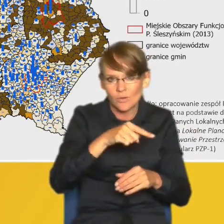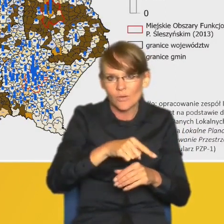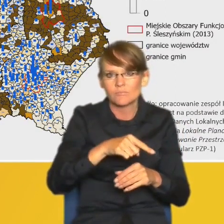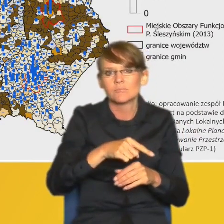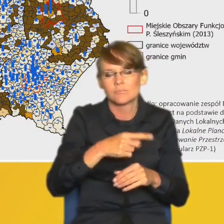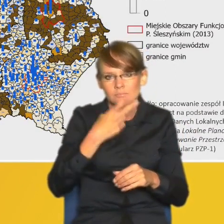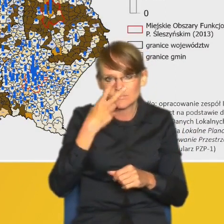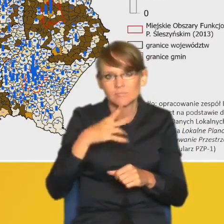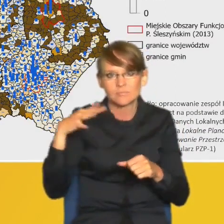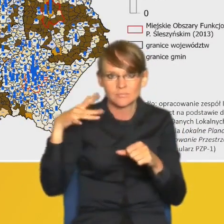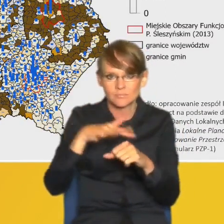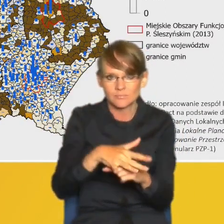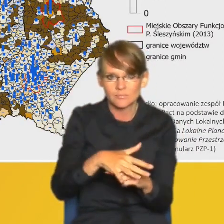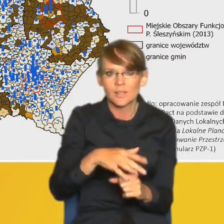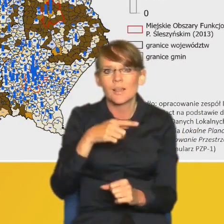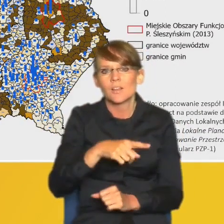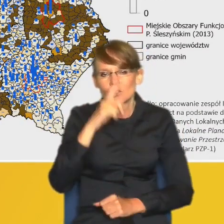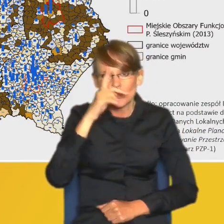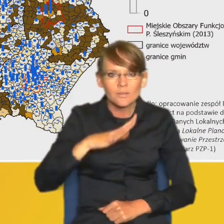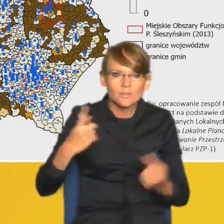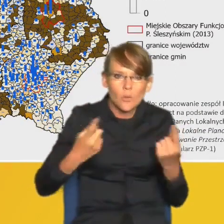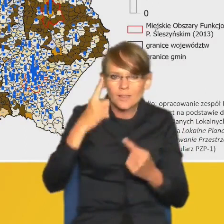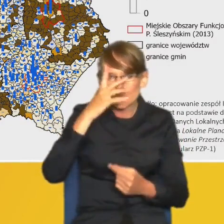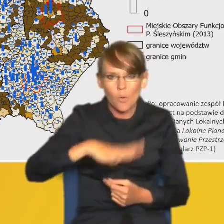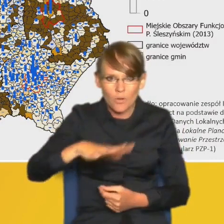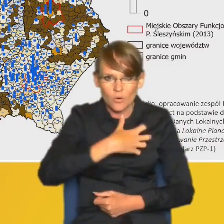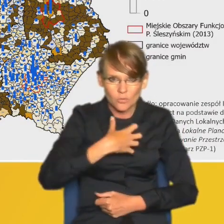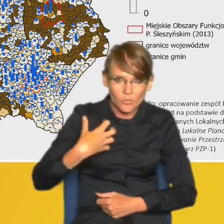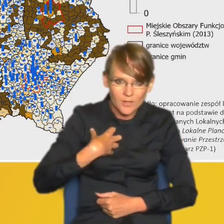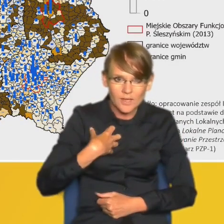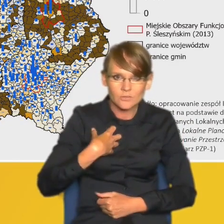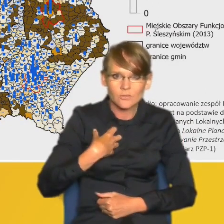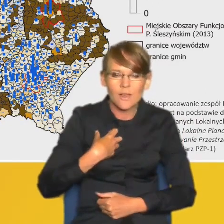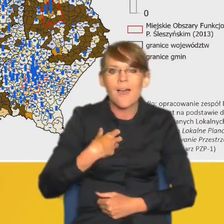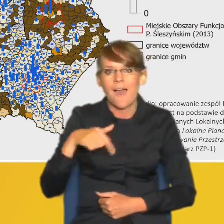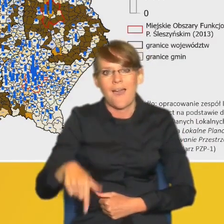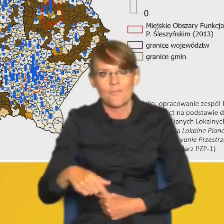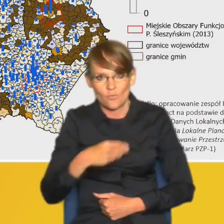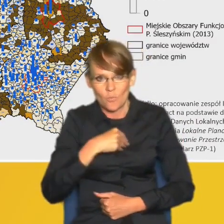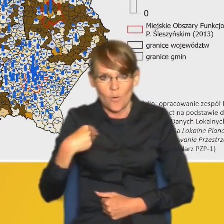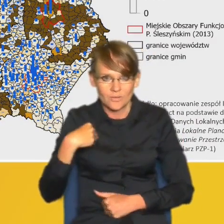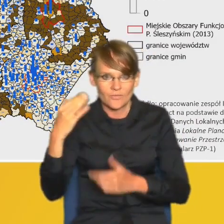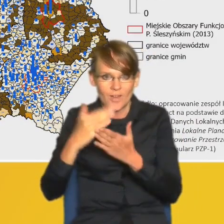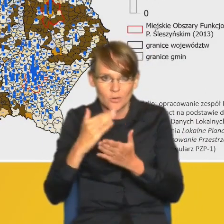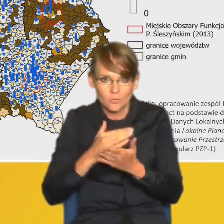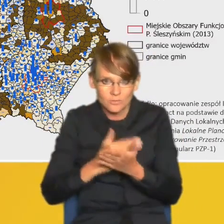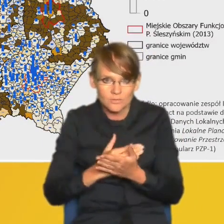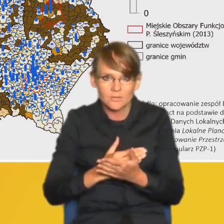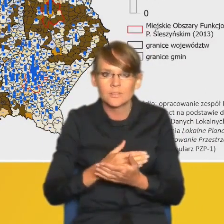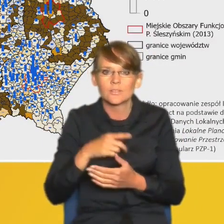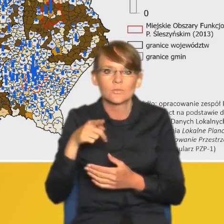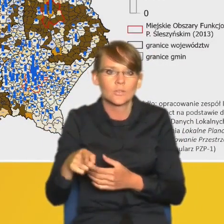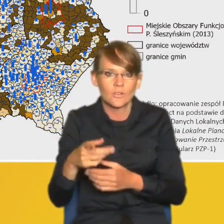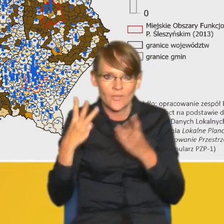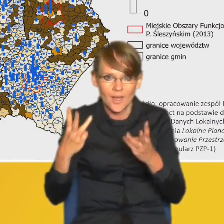zjawiskami społeczno-gospodarczymi, to jednak w polskich warunkach w sposób istotny na ich